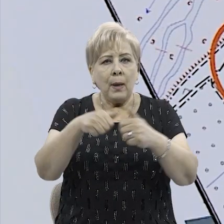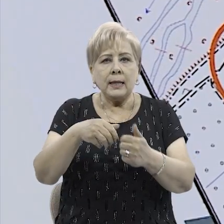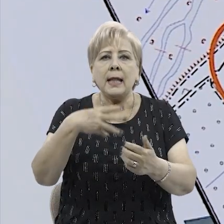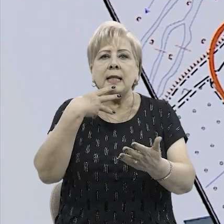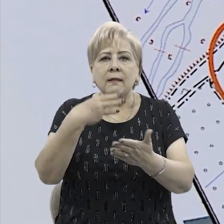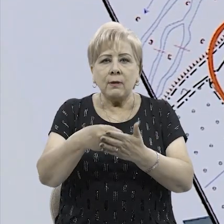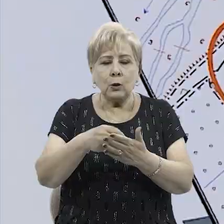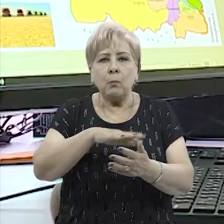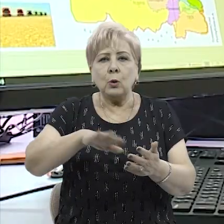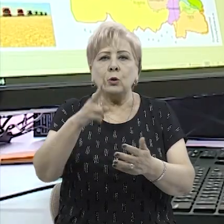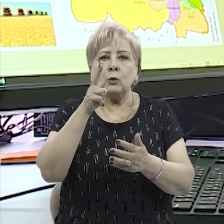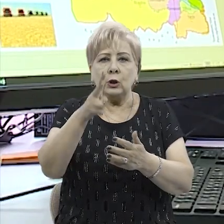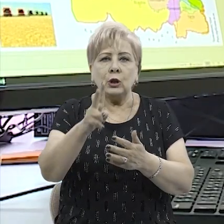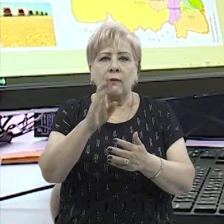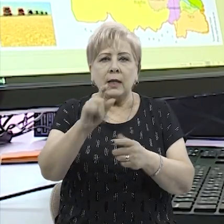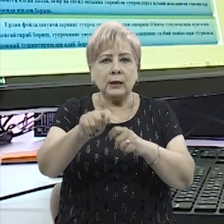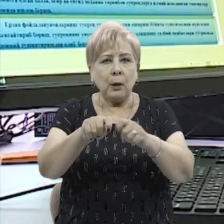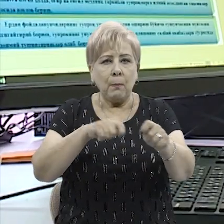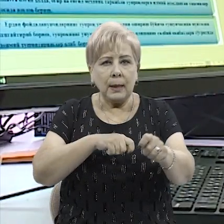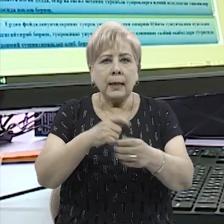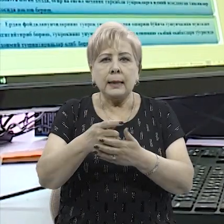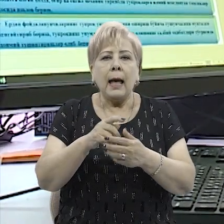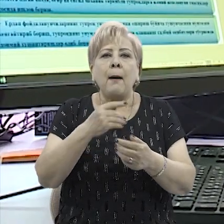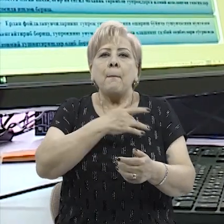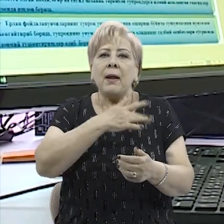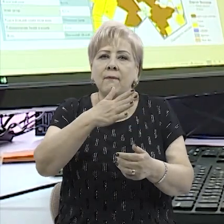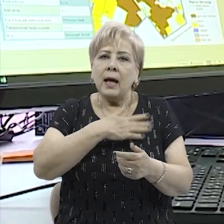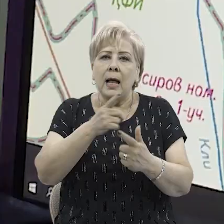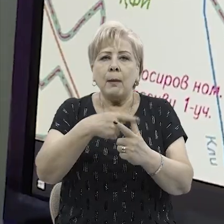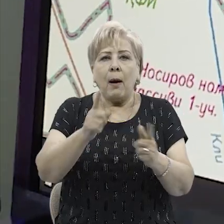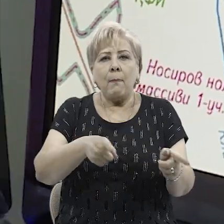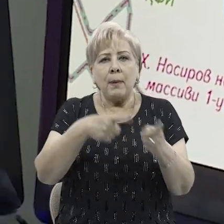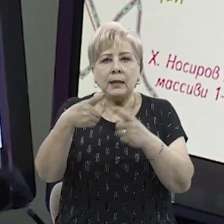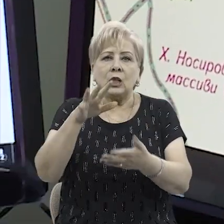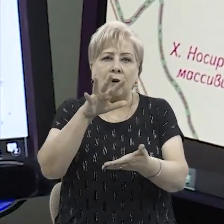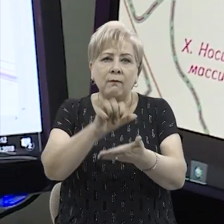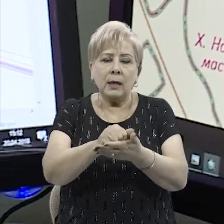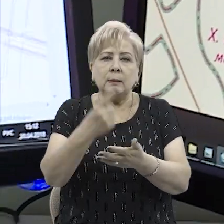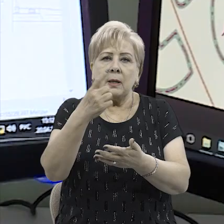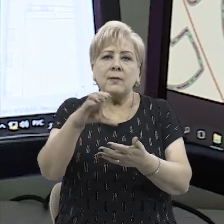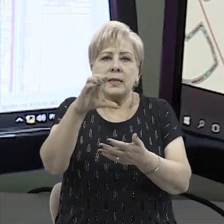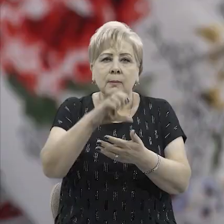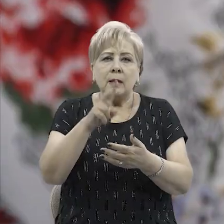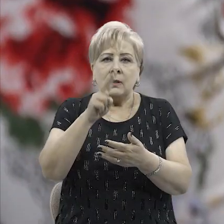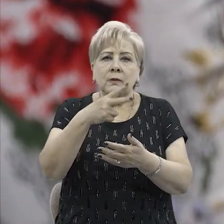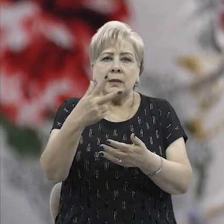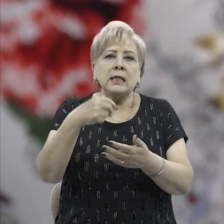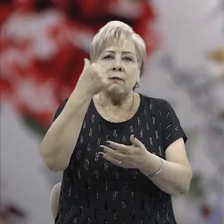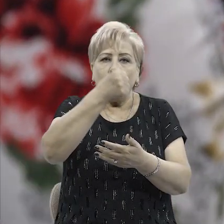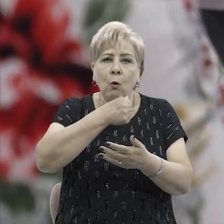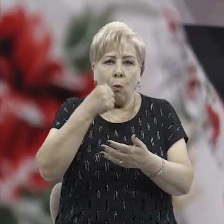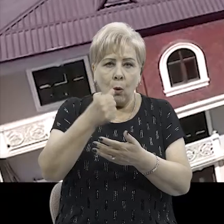недвижимости площадью до 2000 квадратных метров для приватизации либо передачи в аренду. С 1 сентября 2023